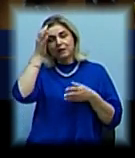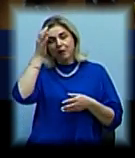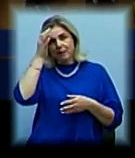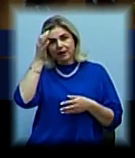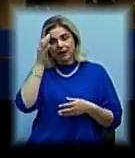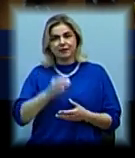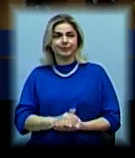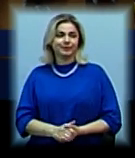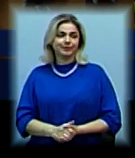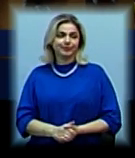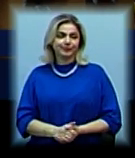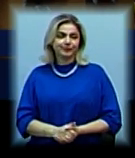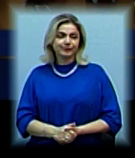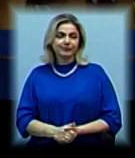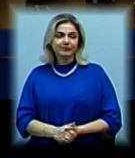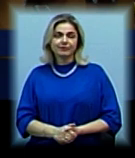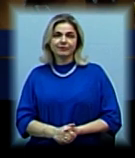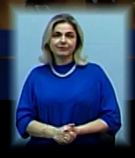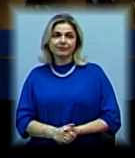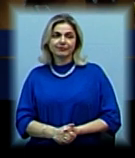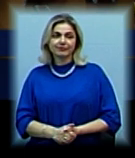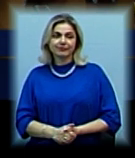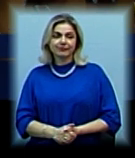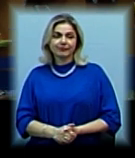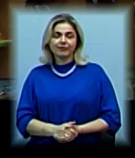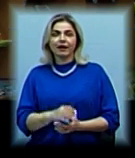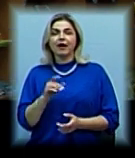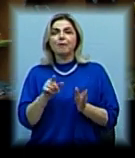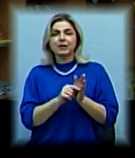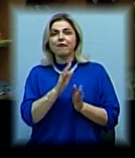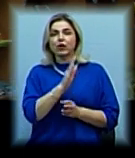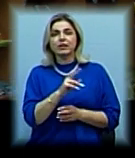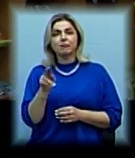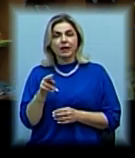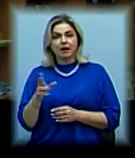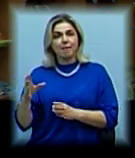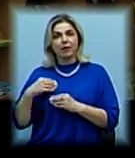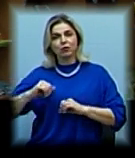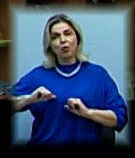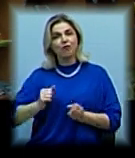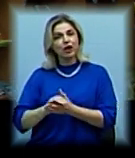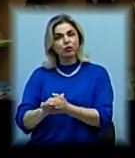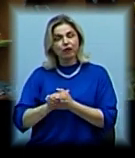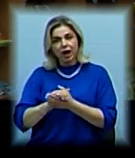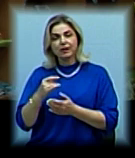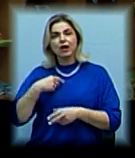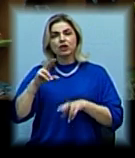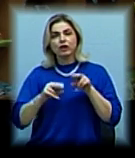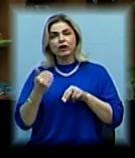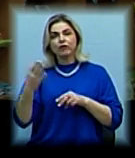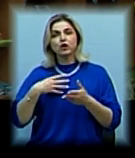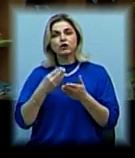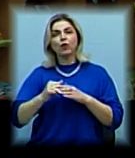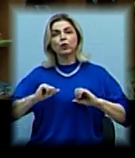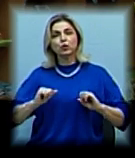По-перше, у мене дуже теплі і великі спогади з Володимиром Дмитровичем. Ми з ним товаришували, я вважаю його своїм другом,